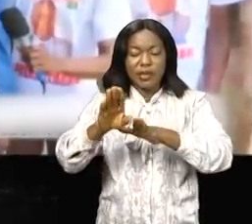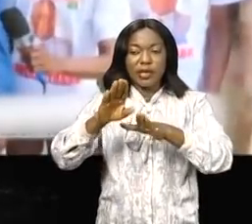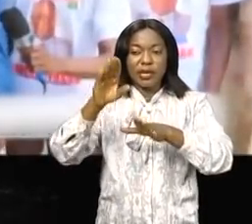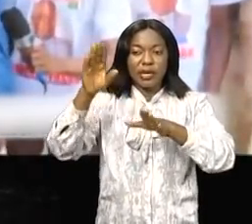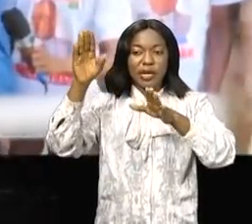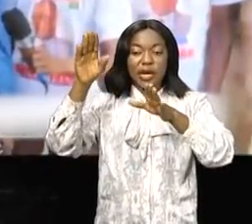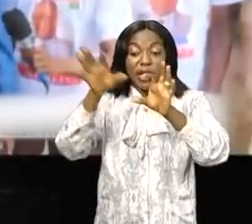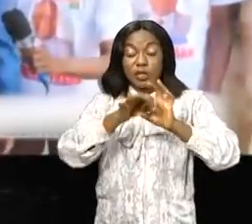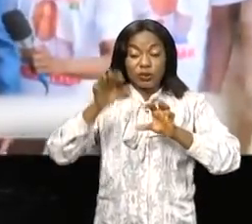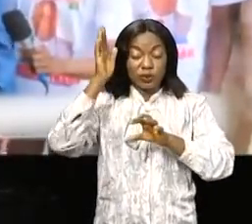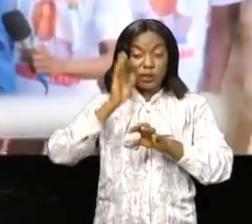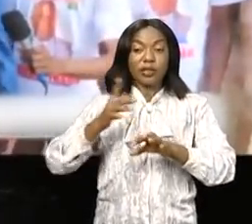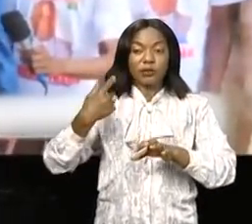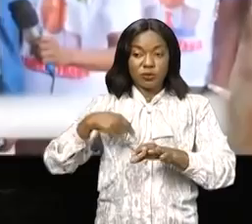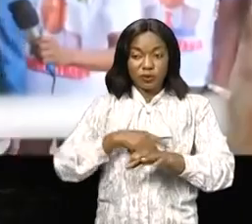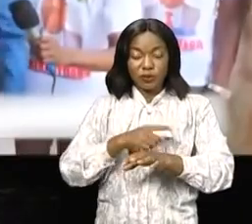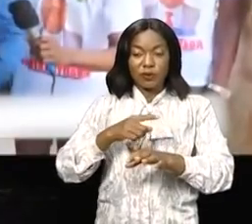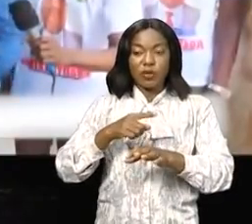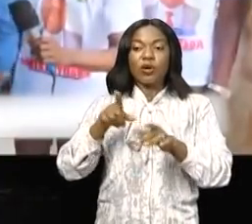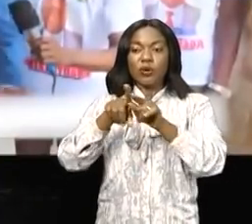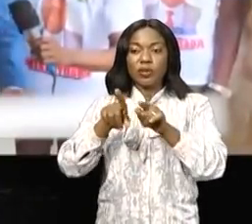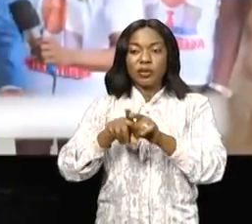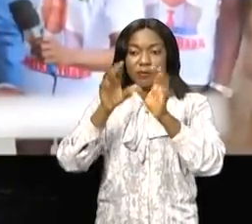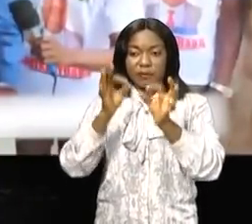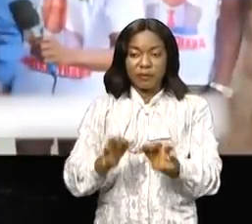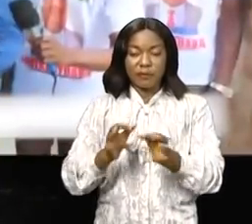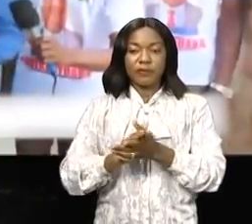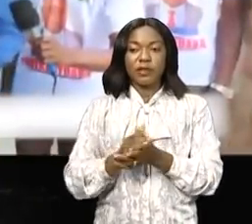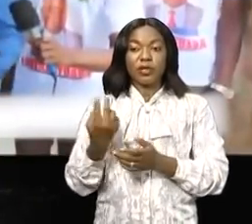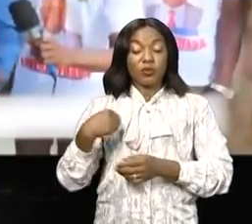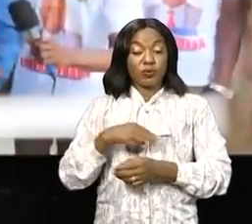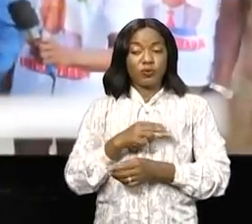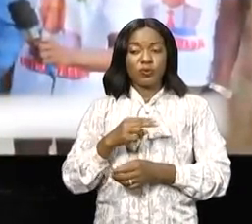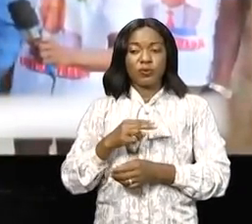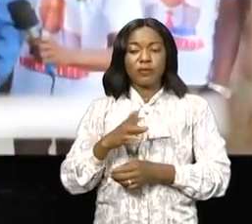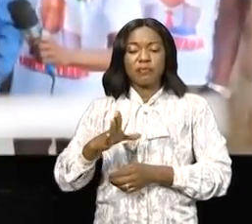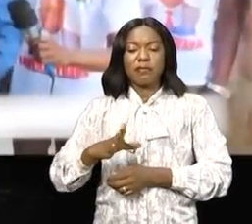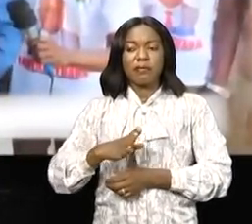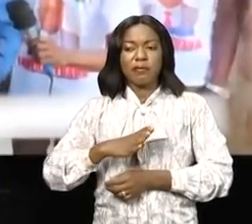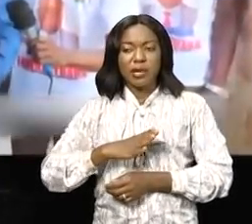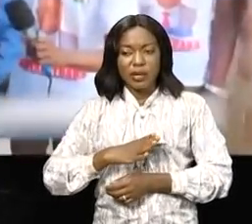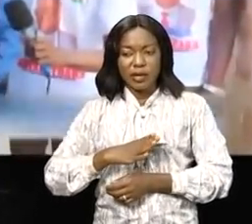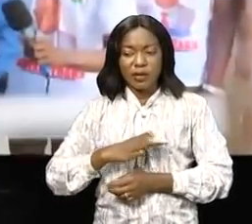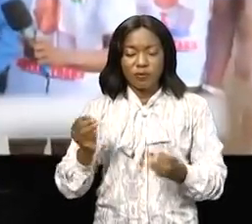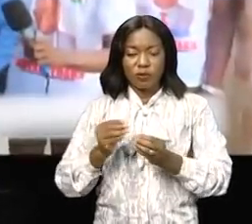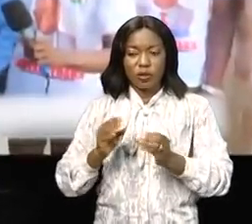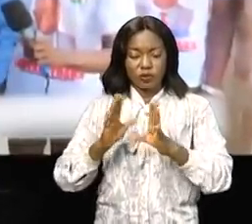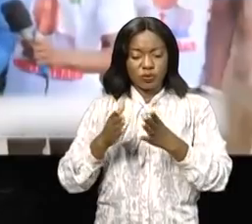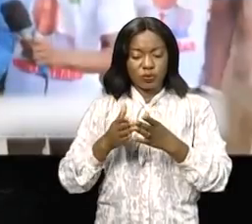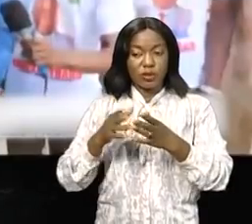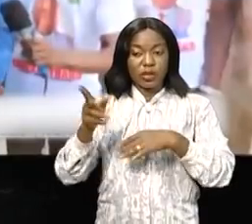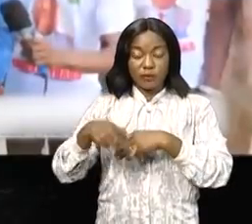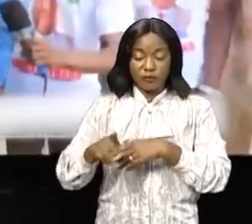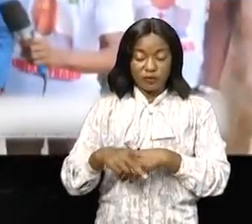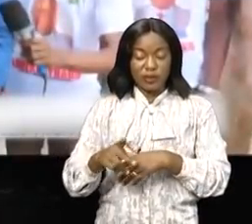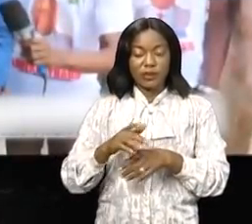du chef de l'État de l'Union sacrée. Mais malheureusement, nous regrettons que toutes les provinces soient là sauf la